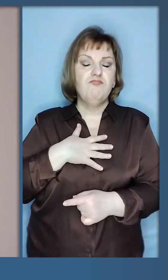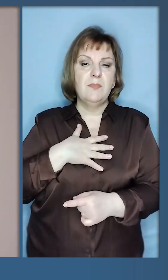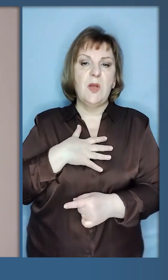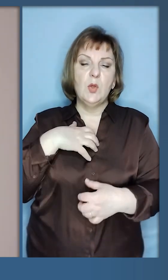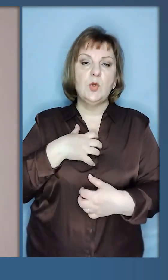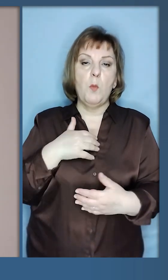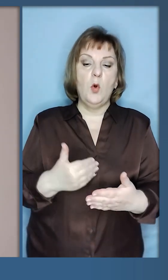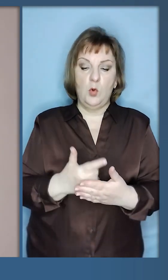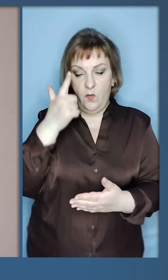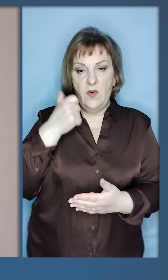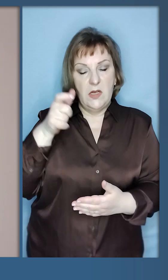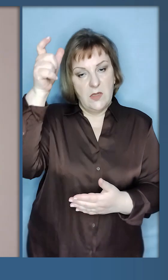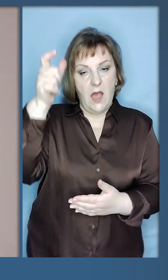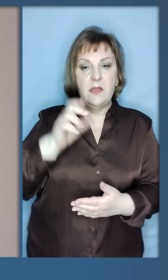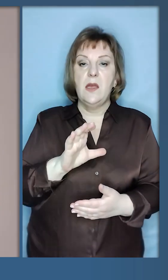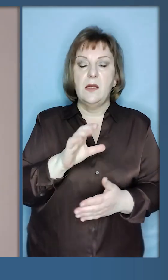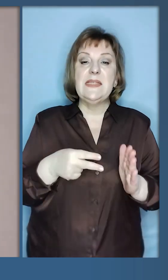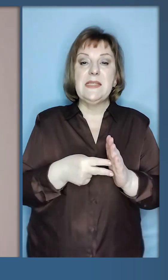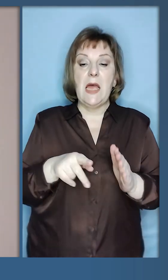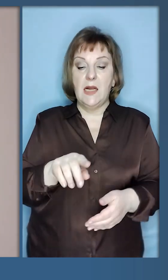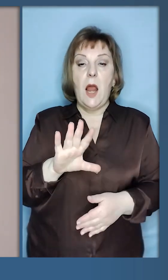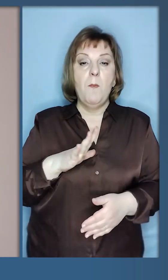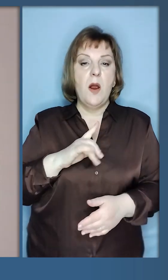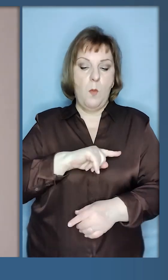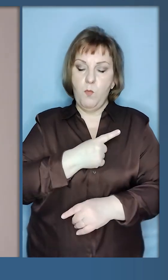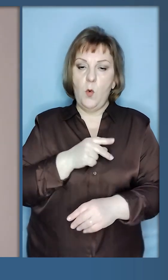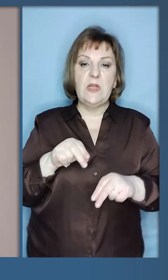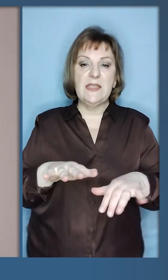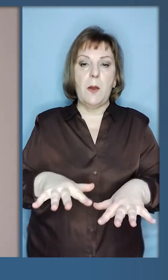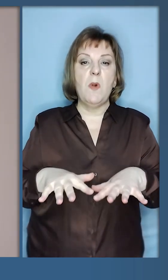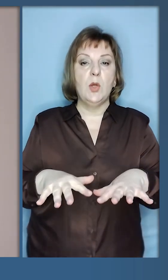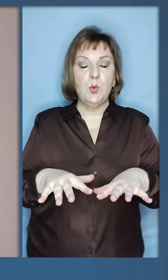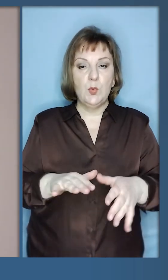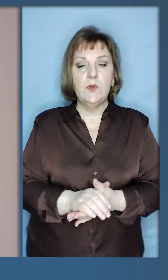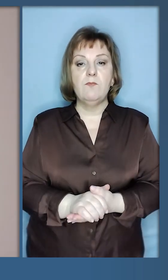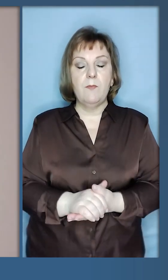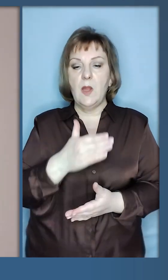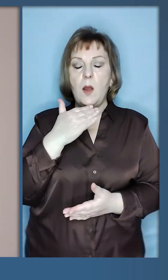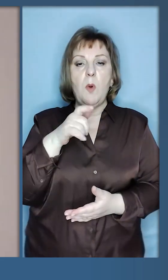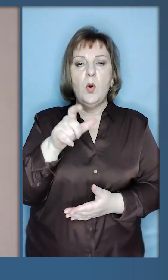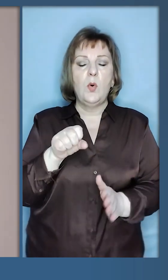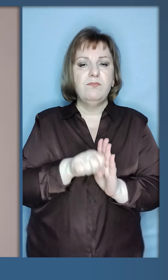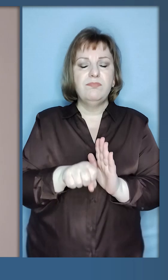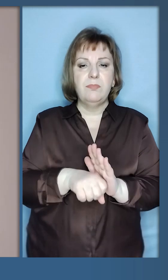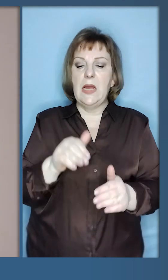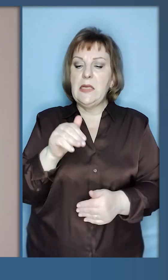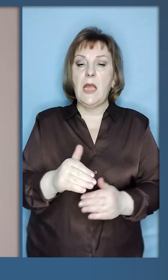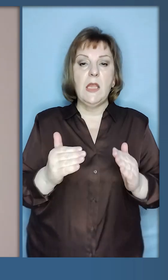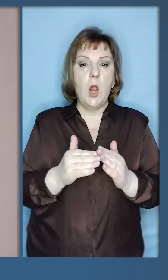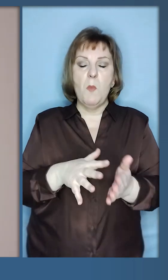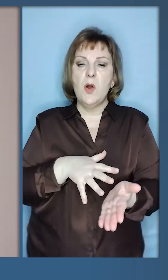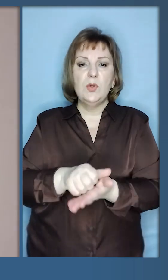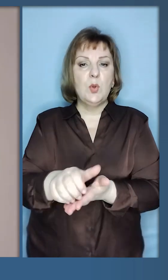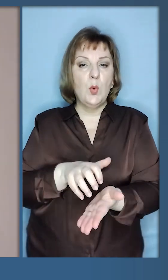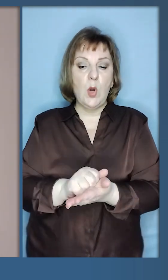новини з Туреччини і з території Сирії. Там стався потужний землетрус, багато загиблих, тисячі